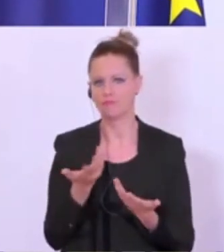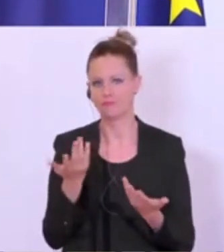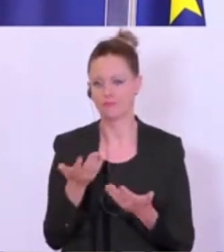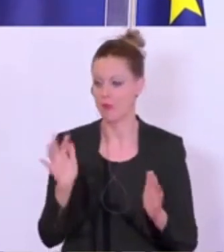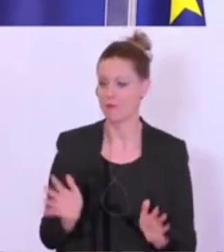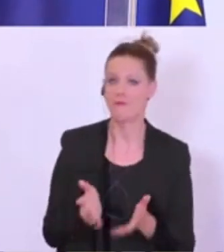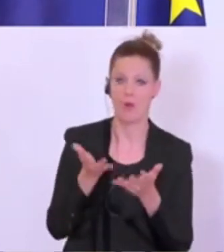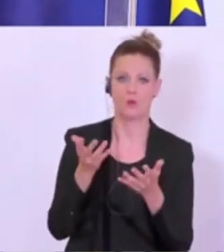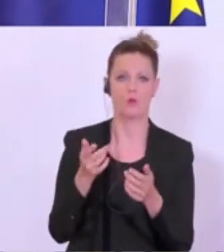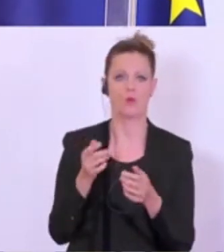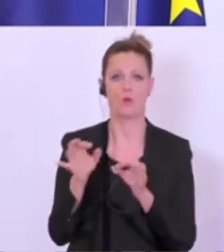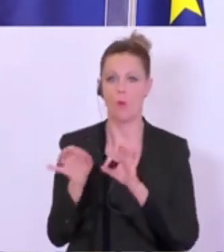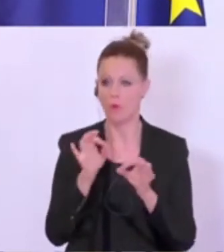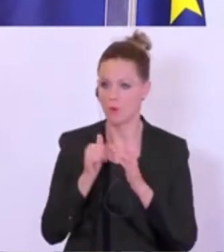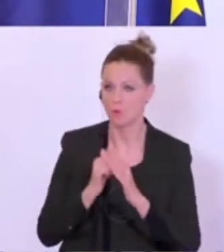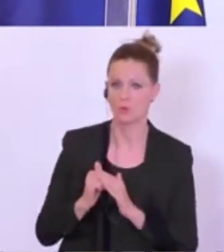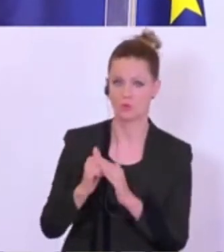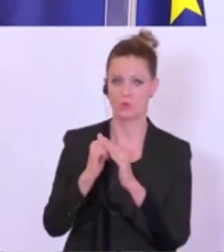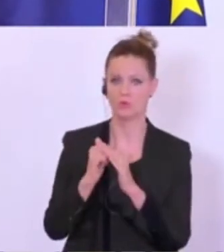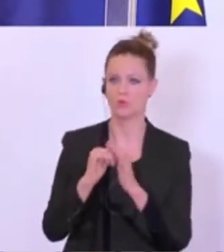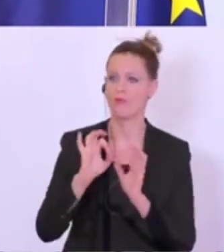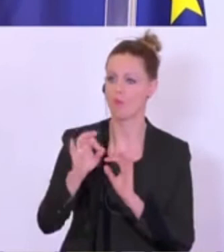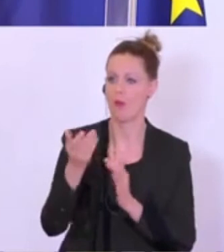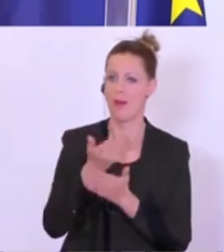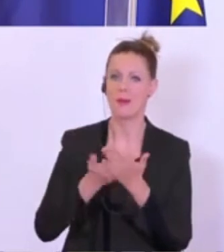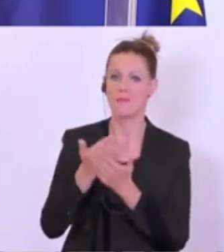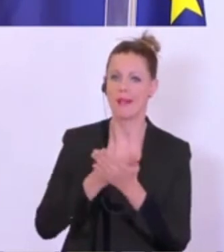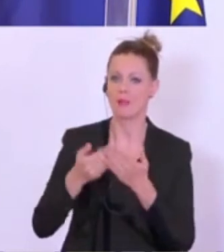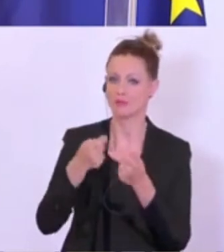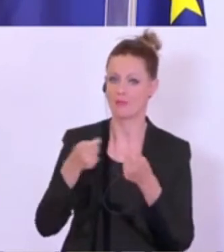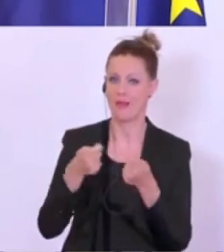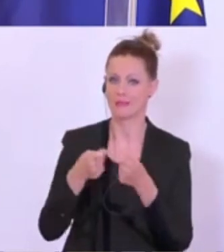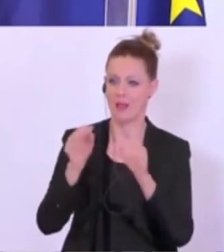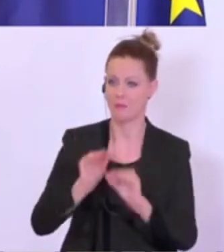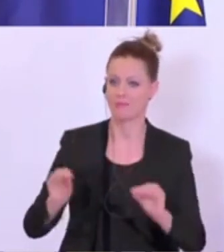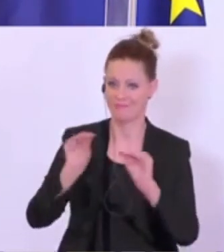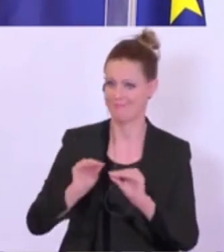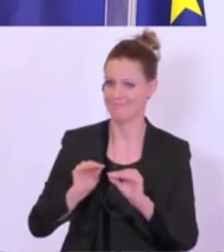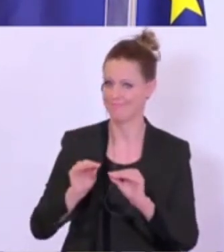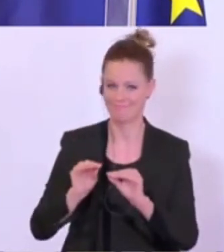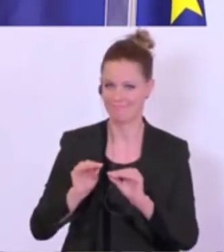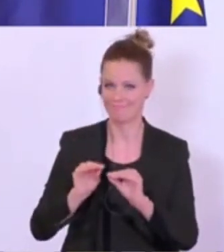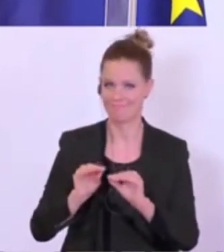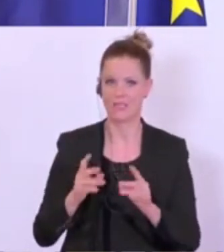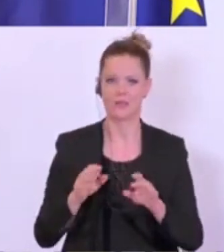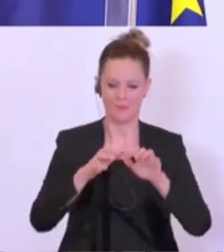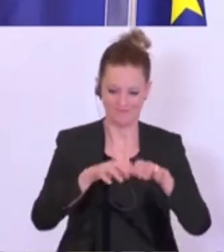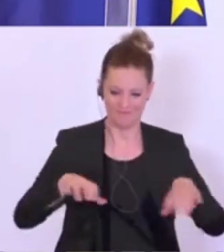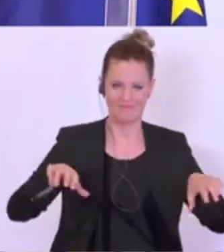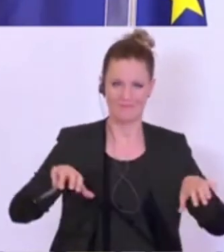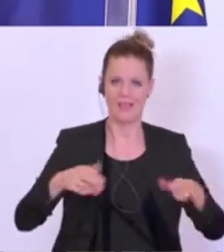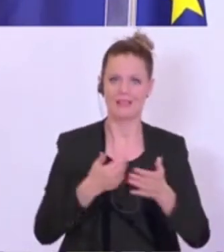Förderungen oder die Unterstützung für die Bildungsmaßnahmen. Und darum müssen wir hier diesen Überblick schaffen, dieses